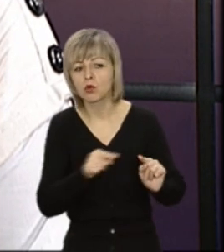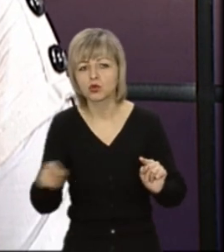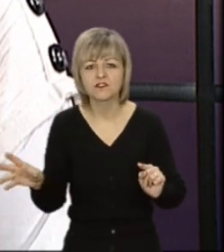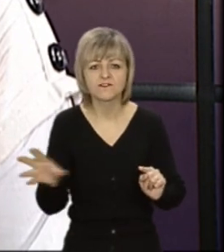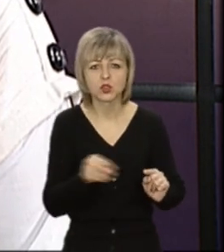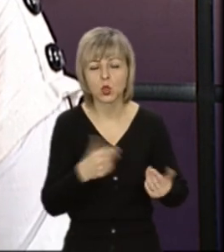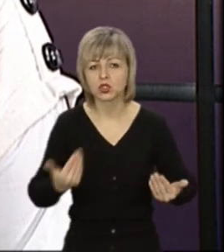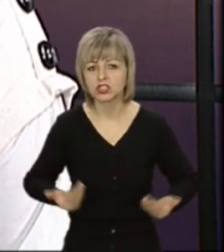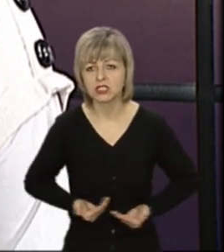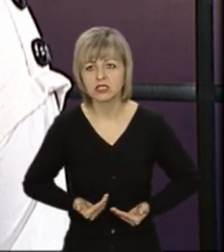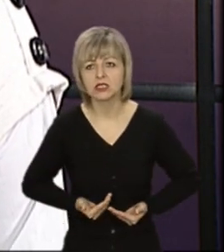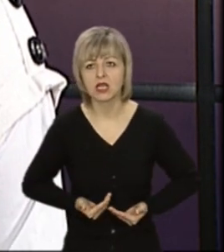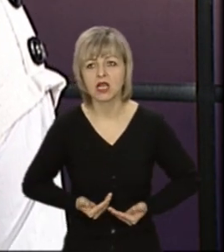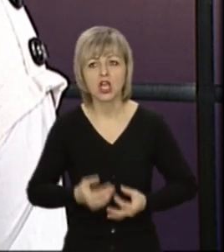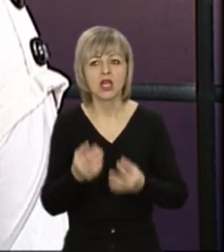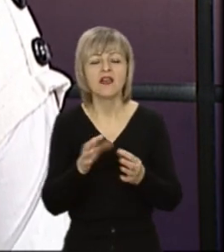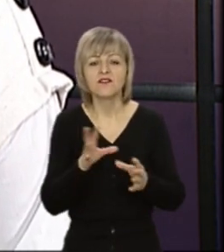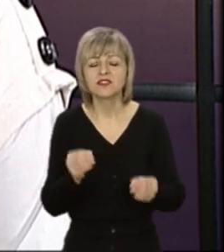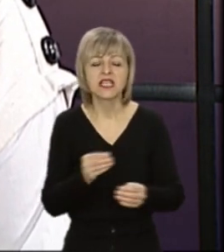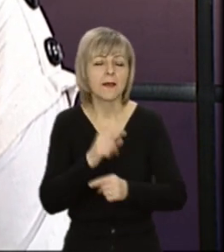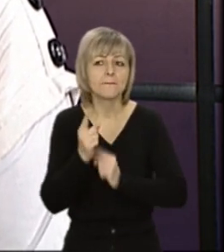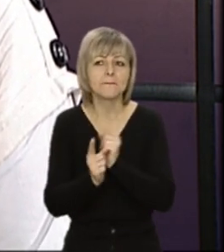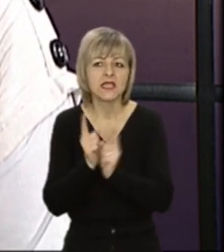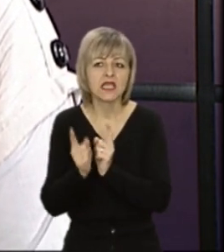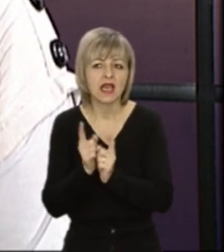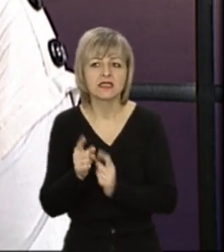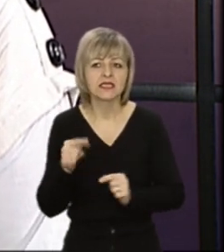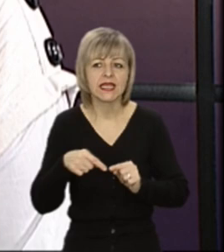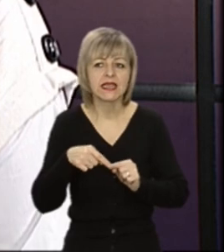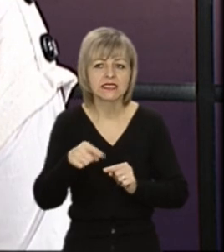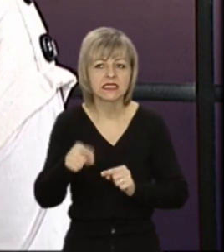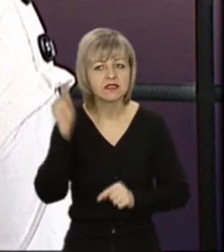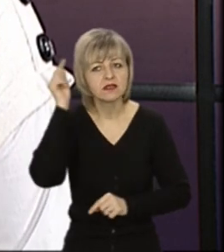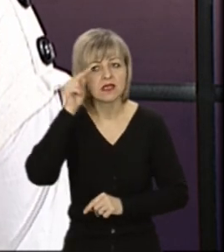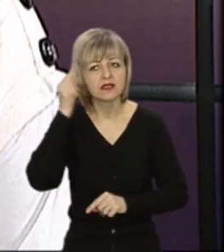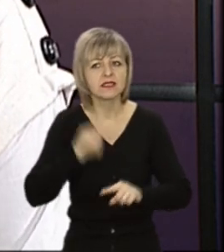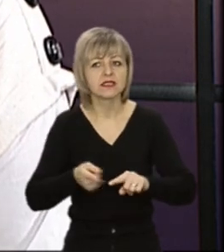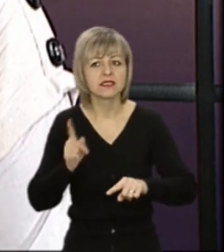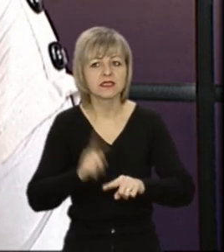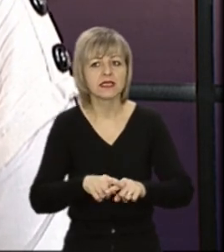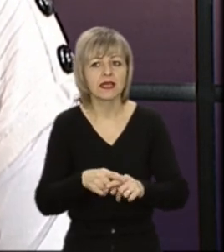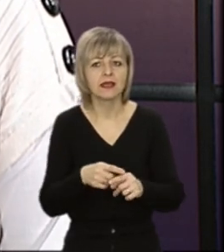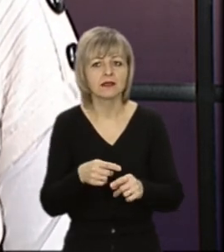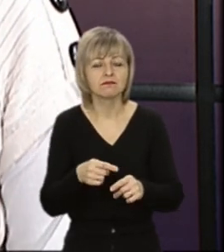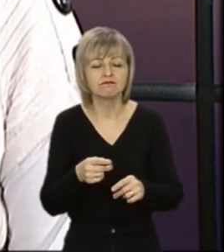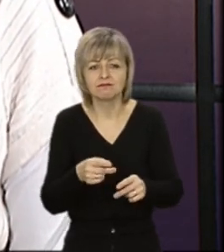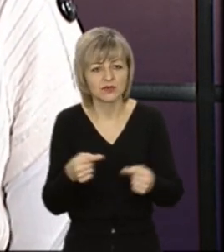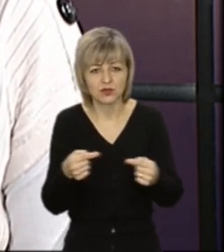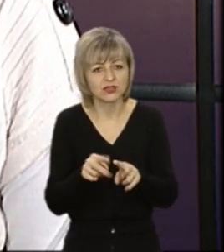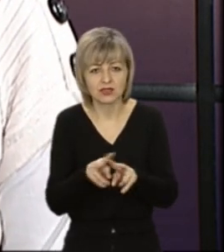життя, тому що нічого статичного немає, все міняється, і дистанційне навчання – це приклад того.